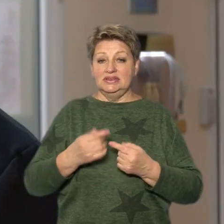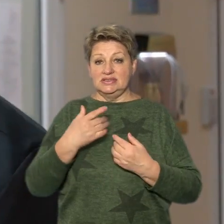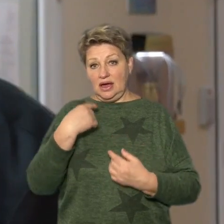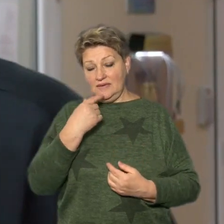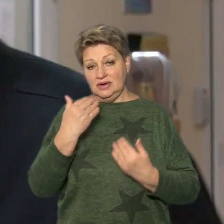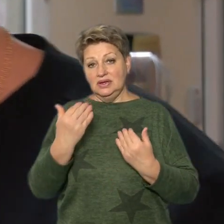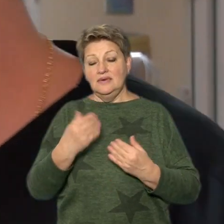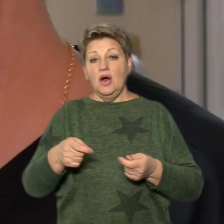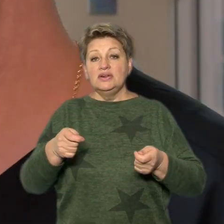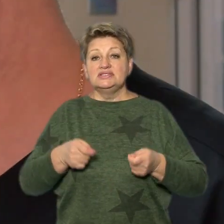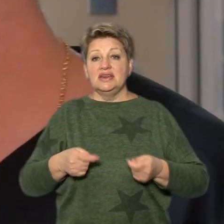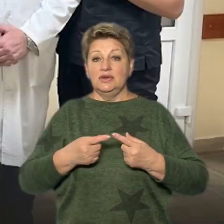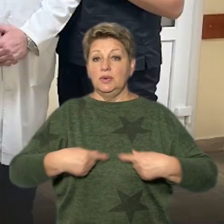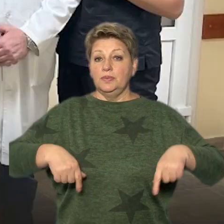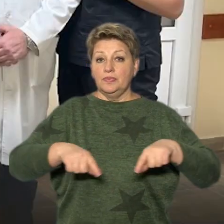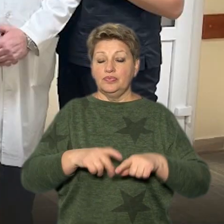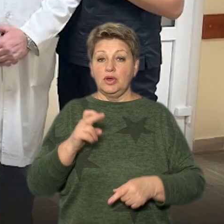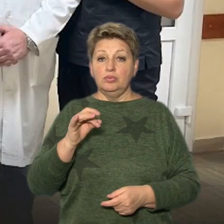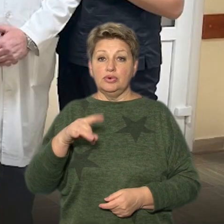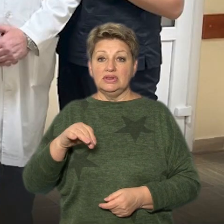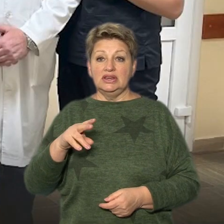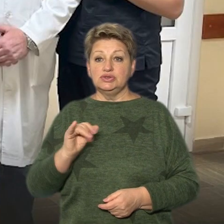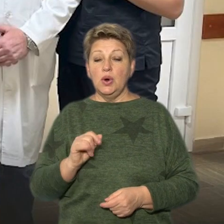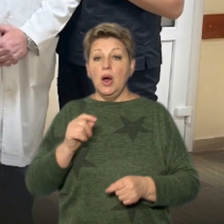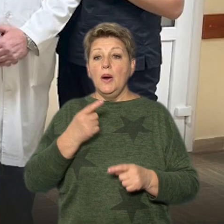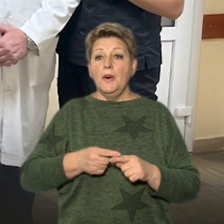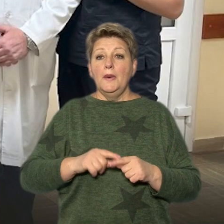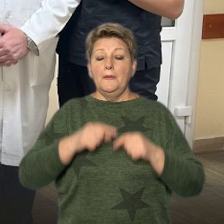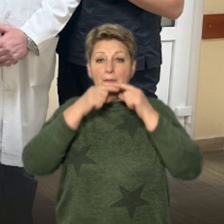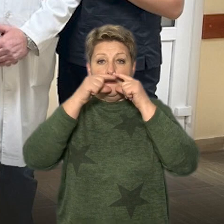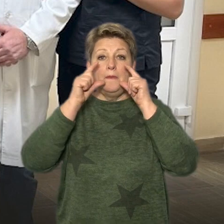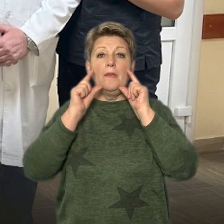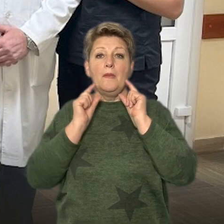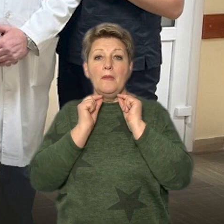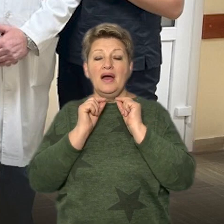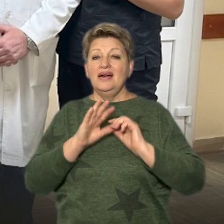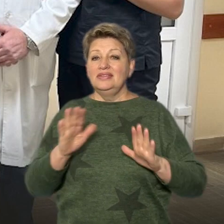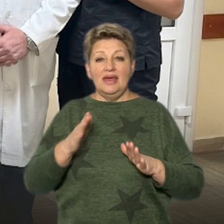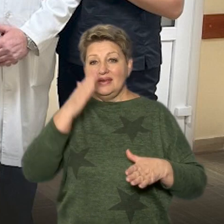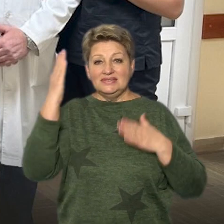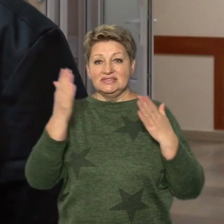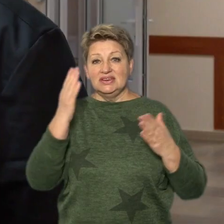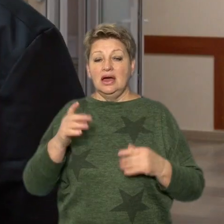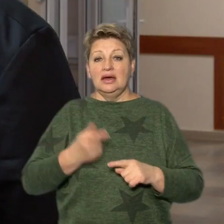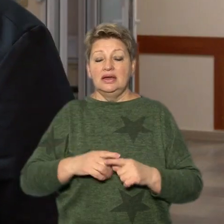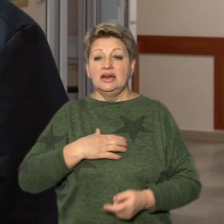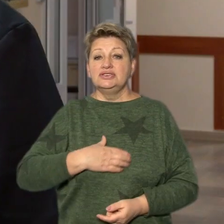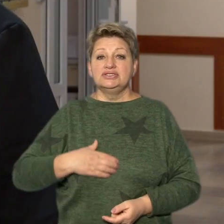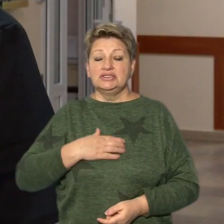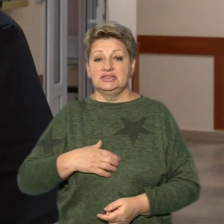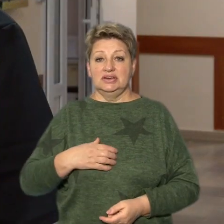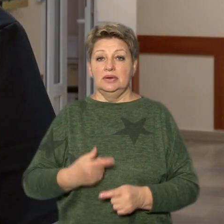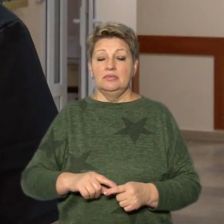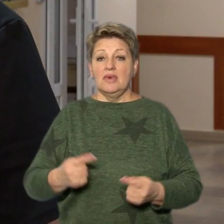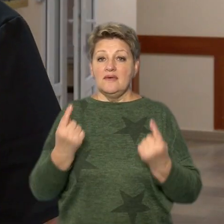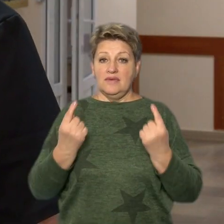-лікар Роман Морар-Убрилеску, приміряти ось такі вуса не для забавки. Мета життєво важлива. Ми маємо дуже велику